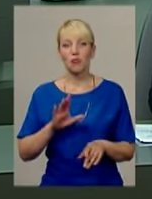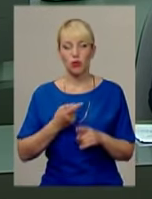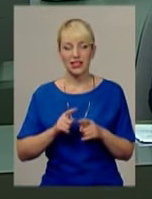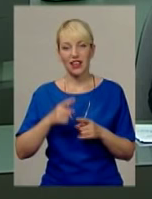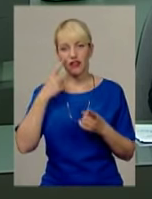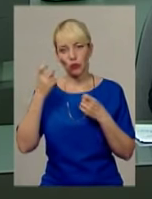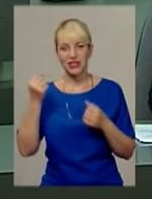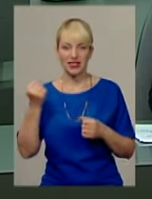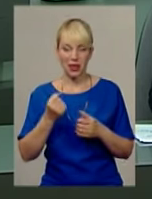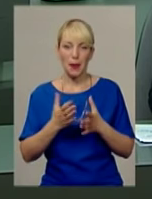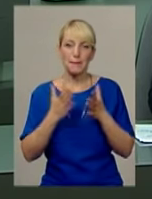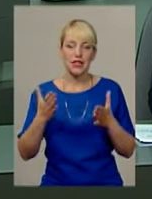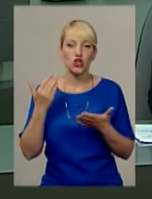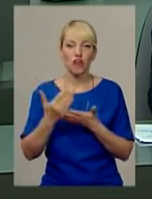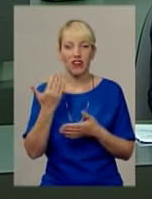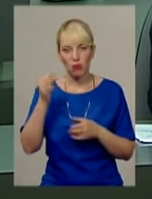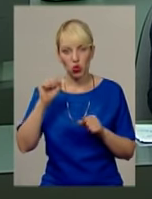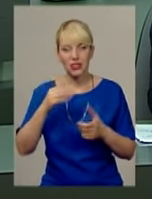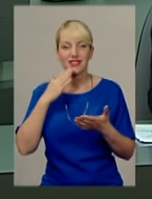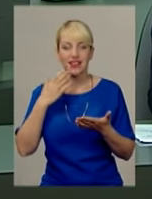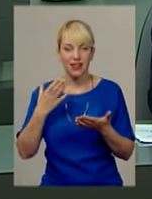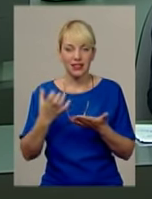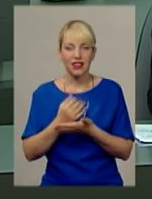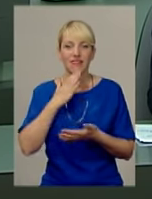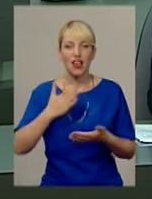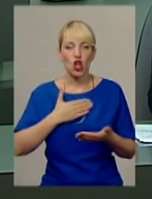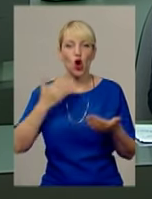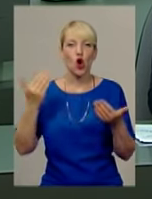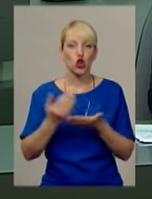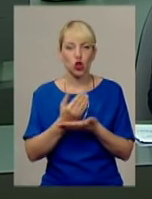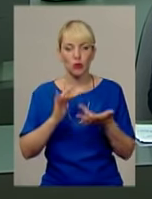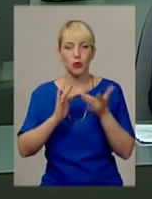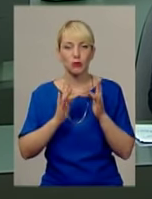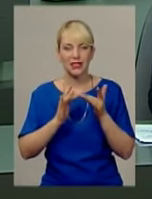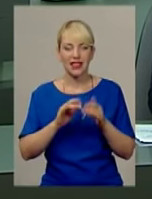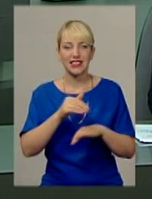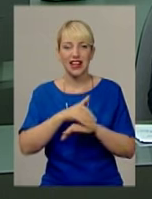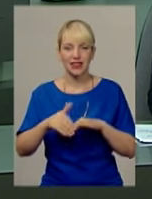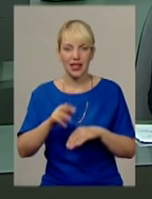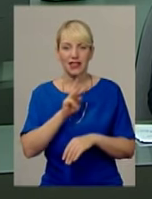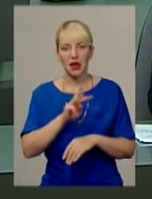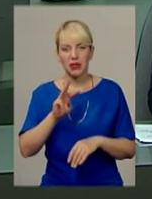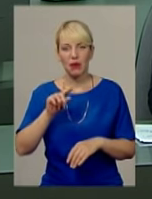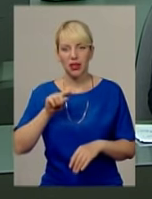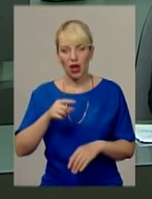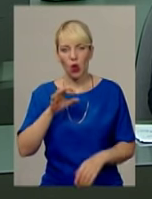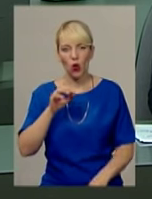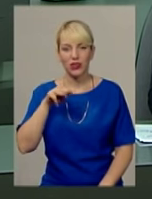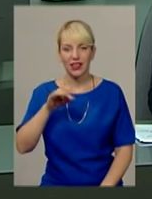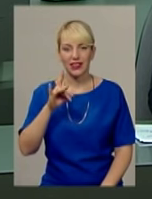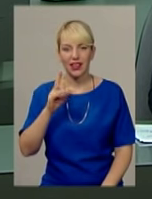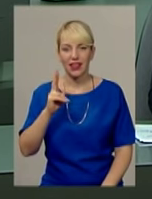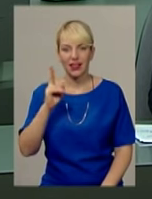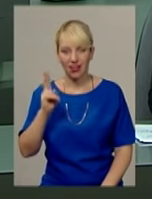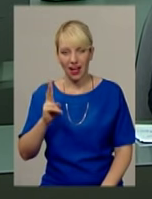інформаційний тиждень. Більше новин ви можете знайти на нашому оновленому сайті за адресою www.odtrk